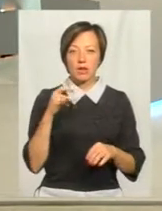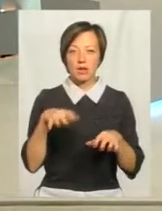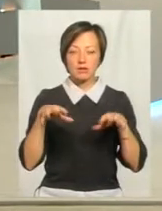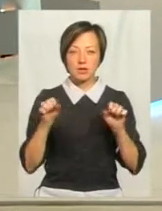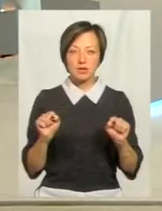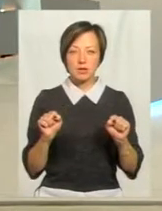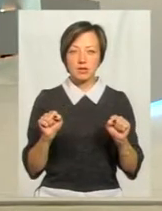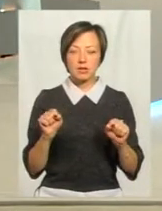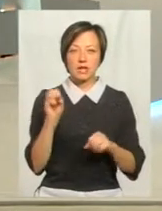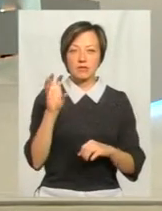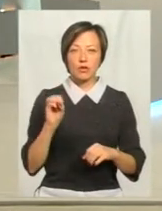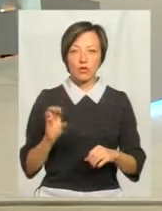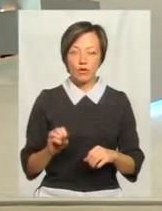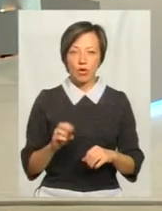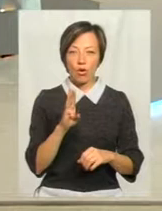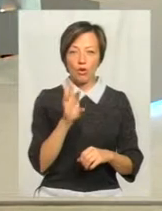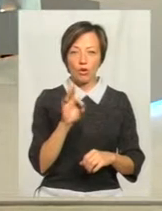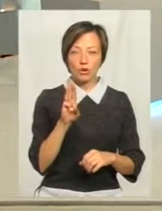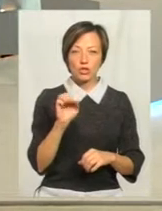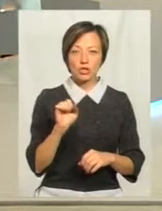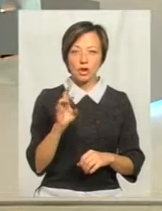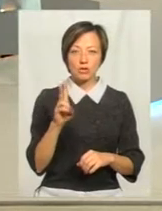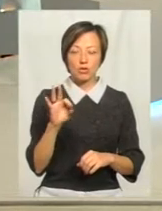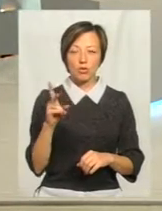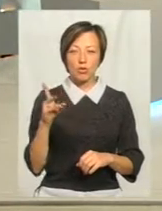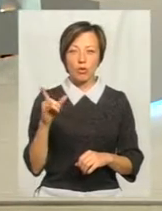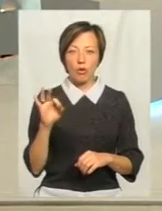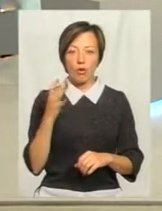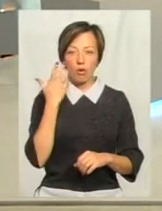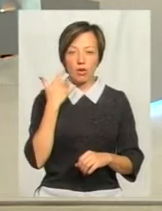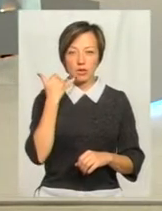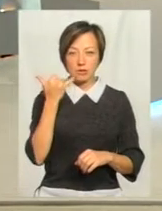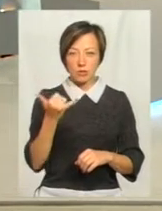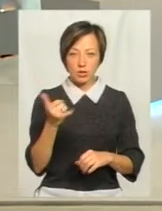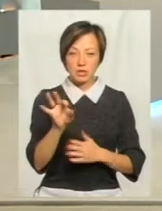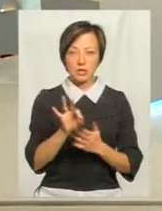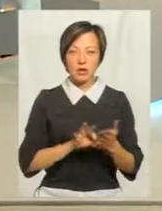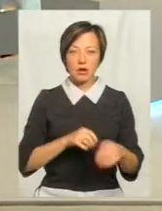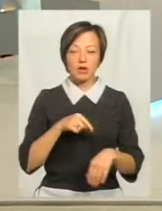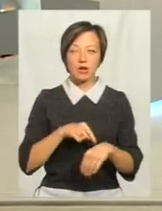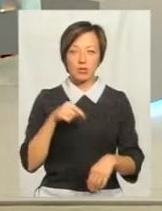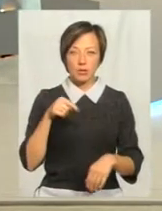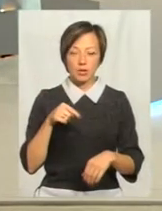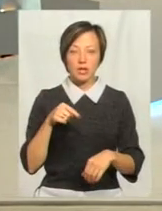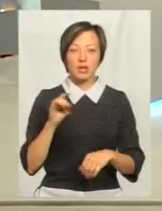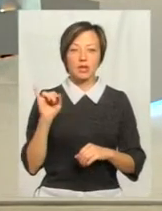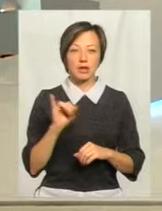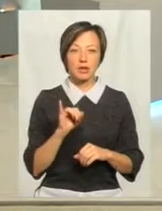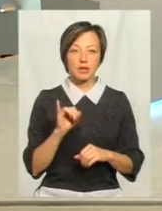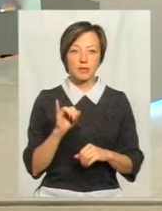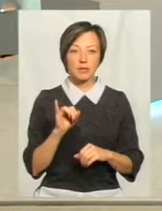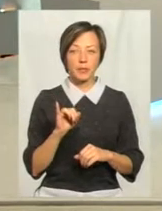світлофор Кожанського, Вінницька. І коли ми дзвонимо, він одразу губить і